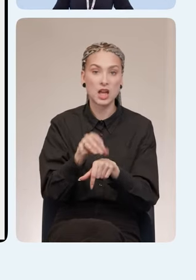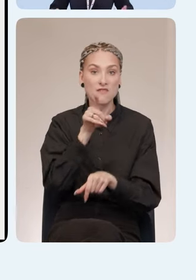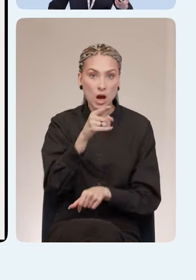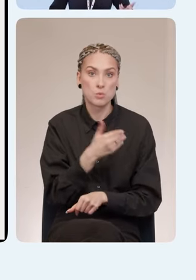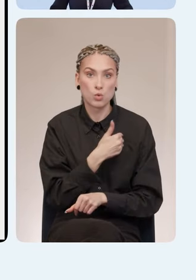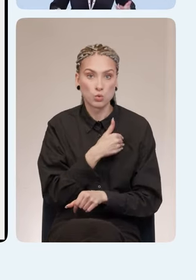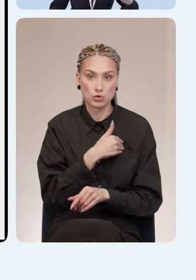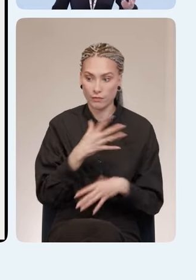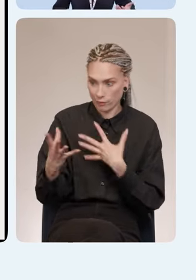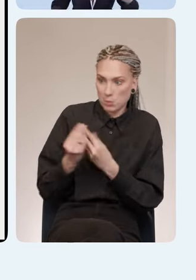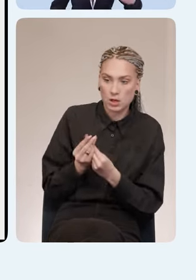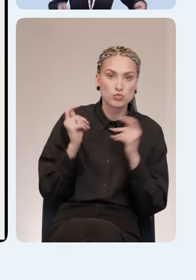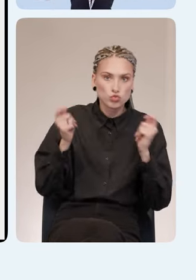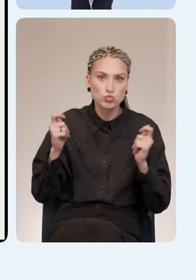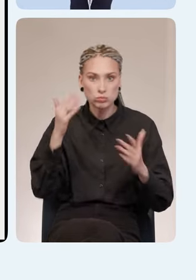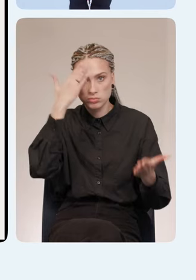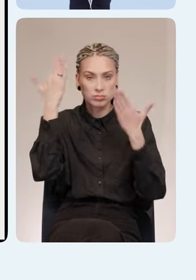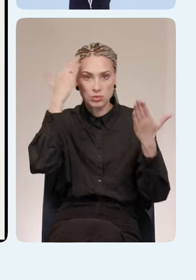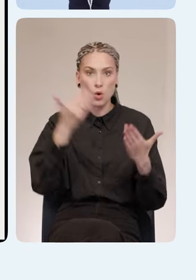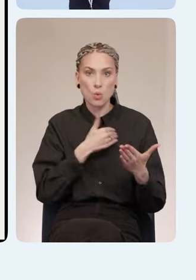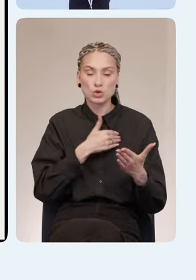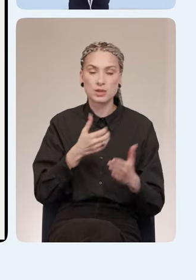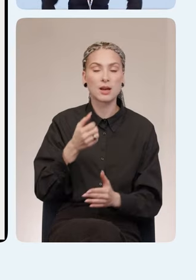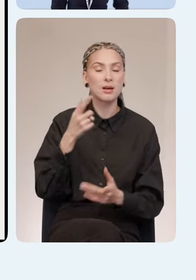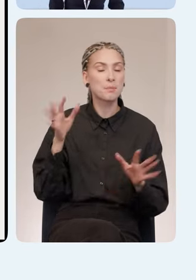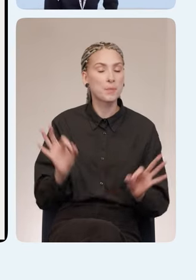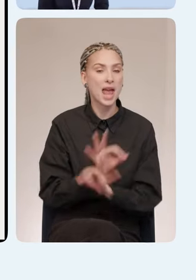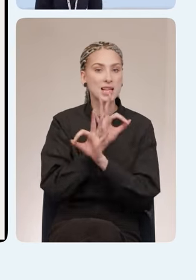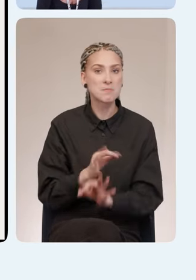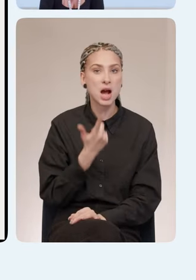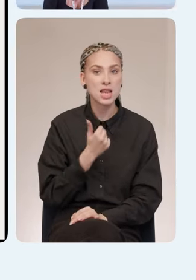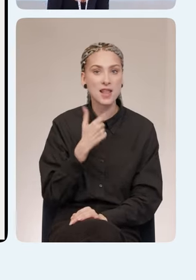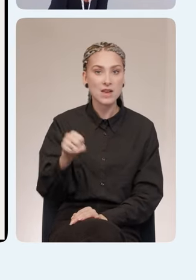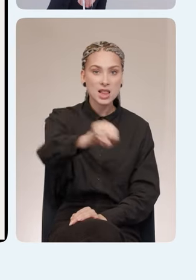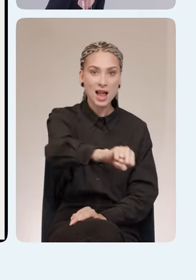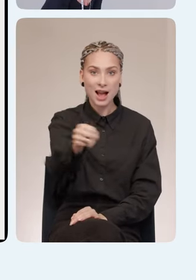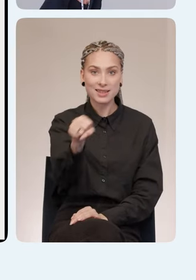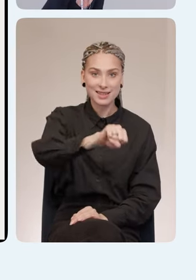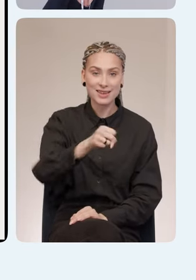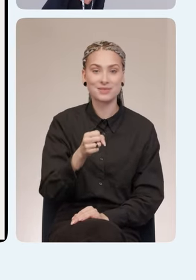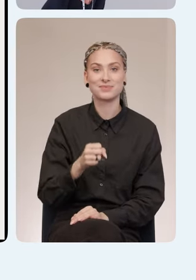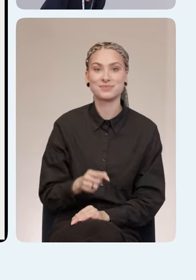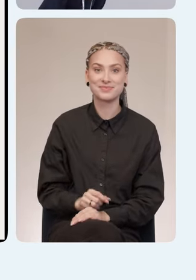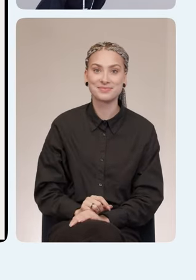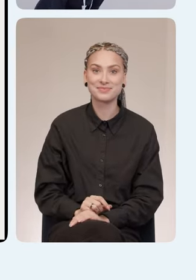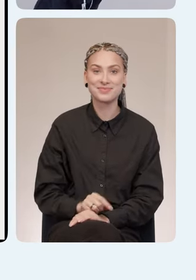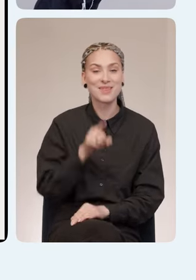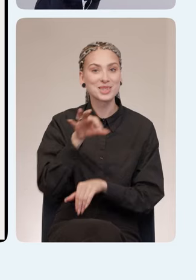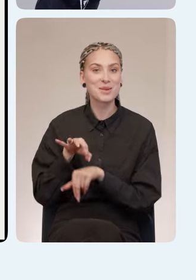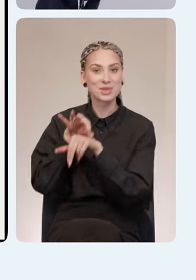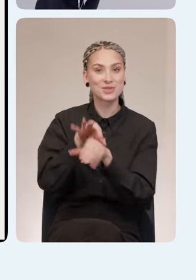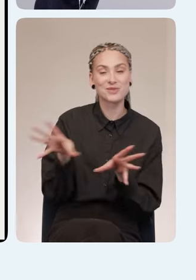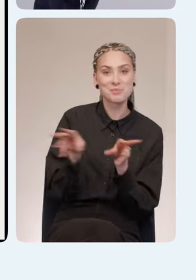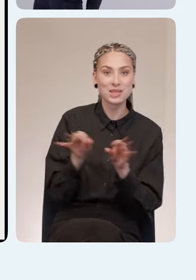хочется все вместе тусить, вам же хочется петь малиновую ладу, и вы малиновую ладу примерно вот так вот со своим сопровождающим